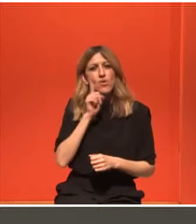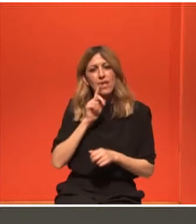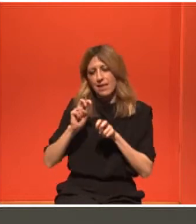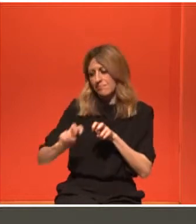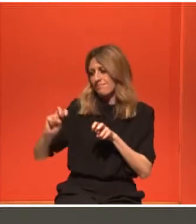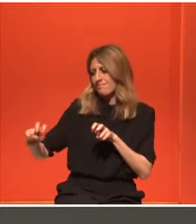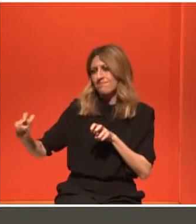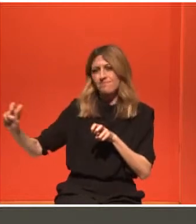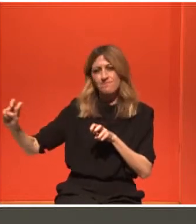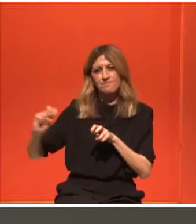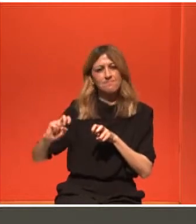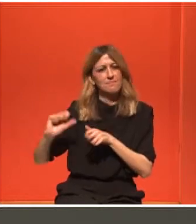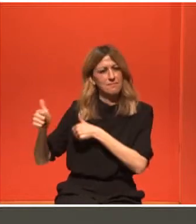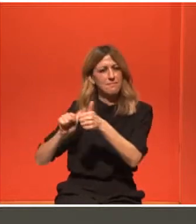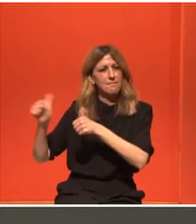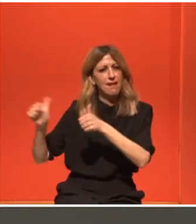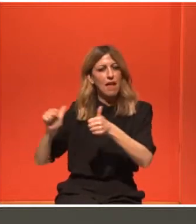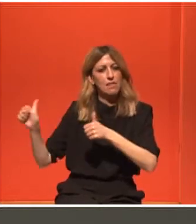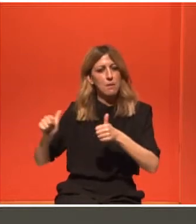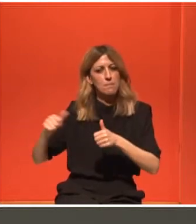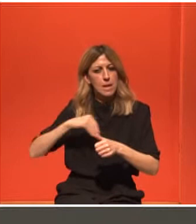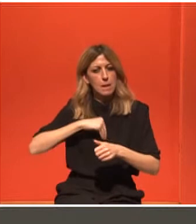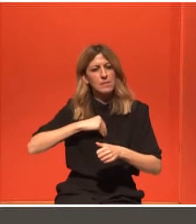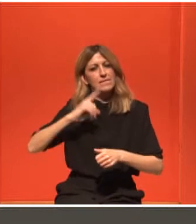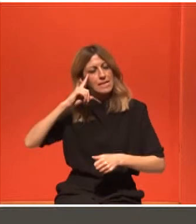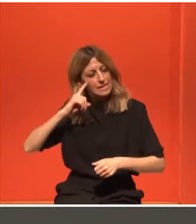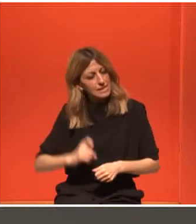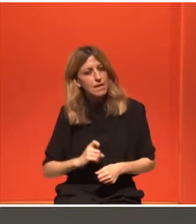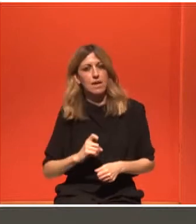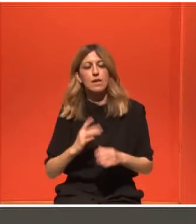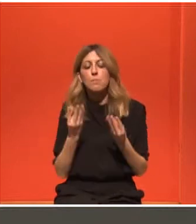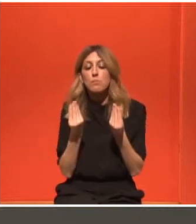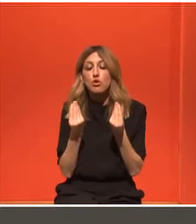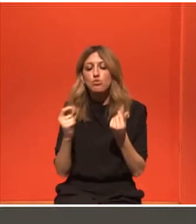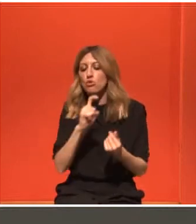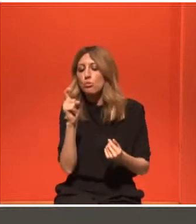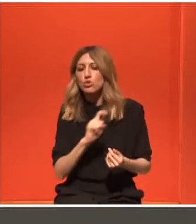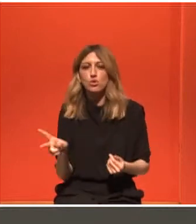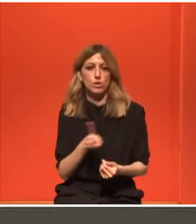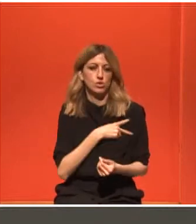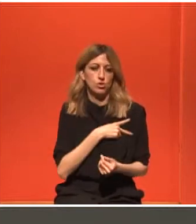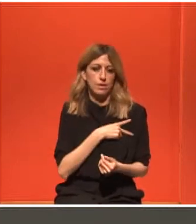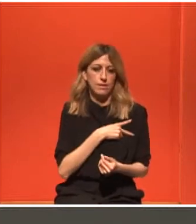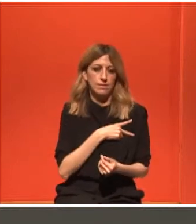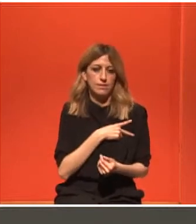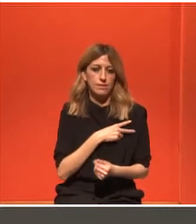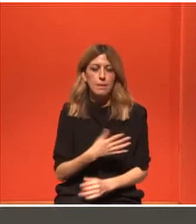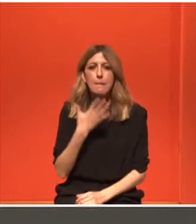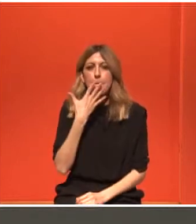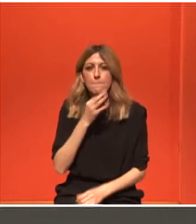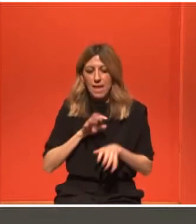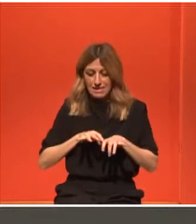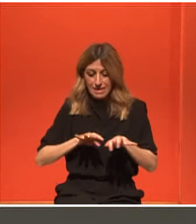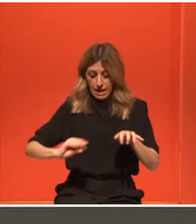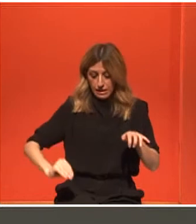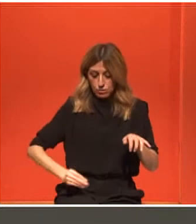μέσα της ξέρει και γιατί ζει και πώς να ζήσει. Σε φέρνει πιο